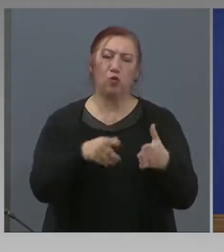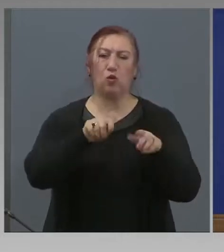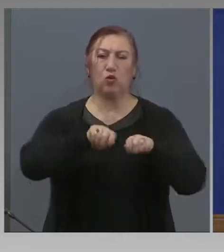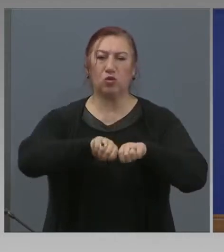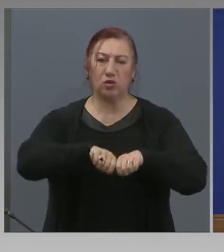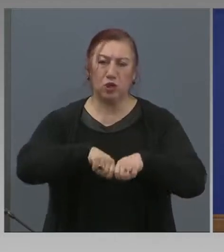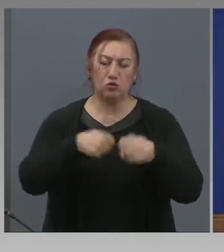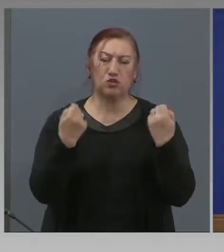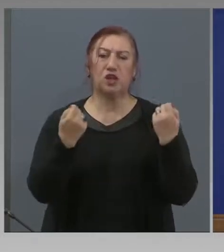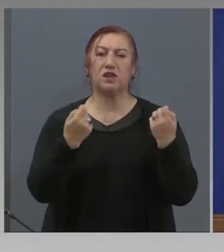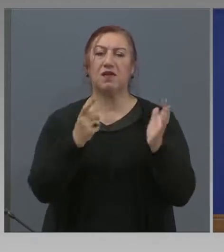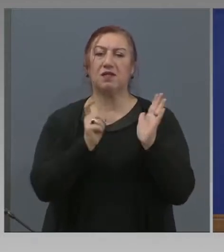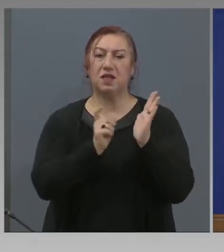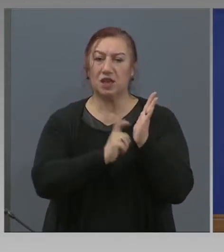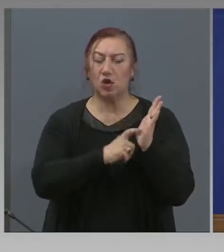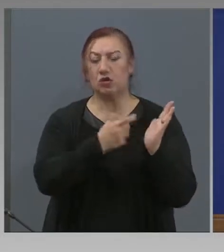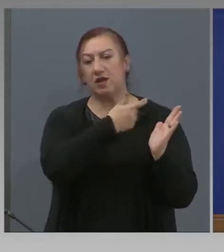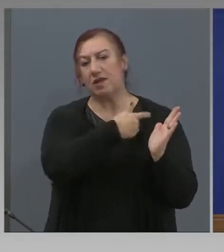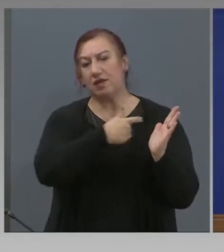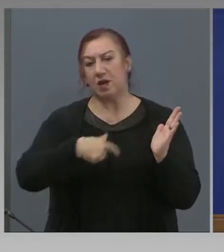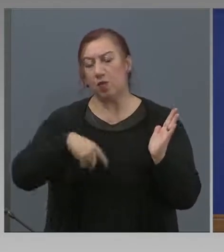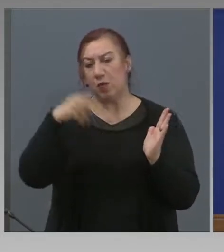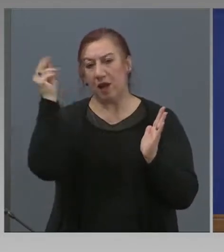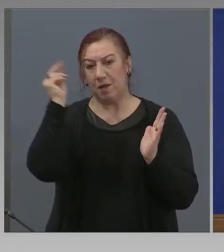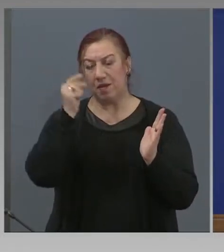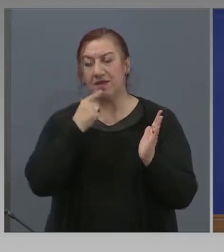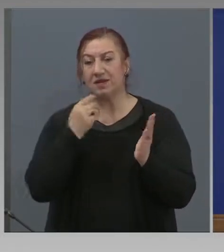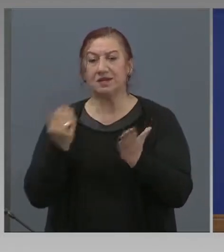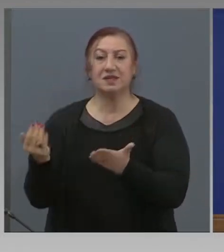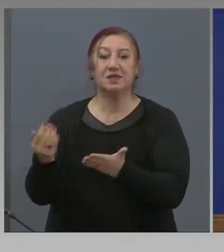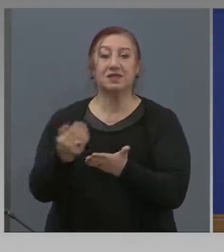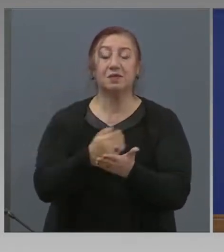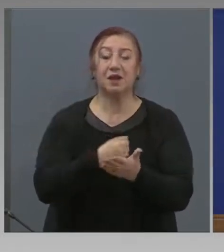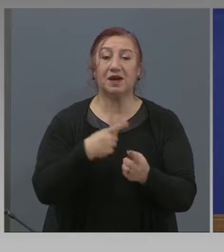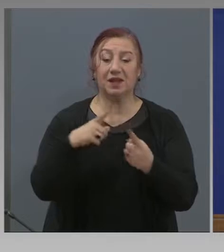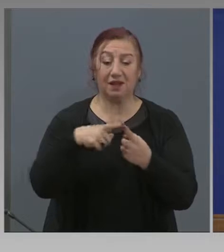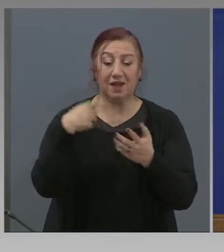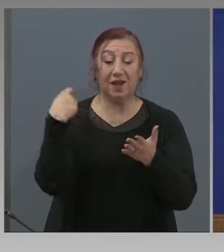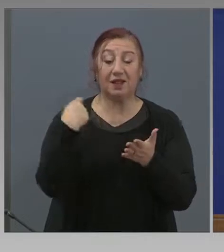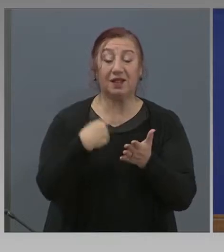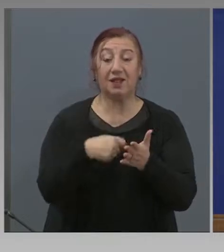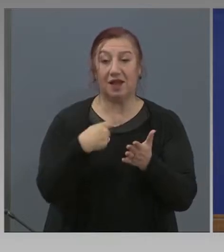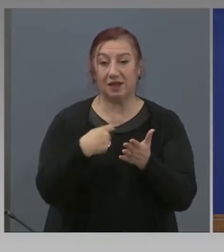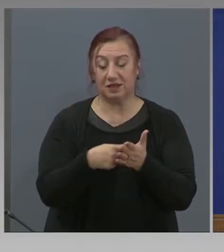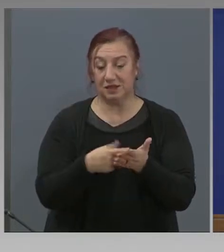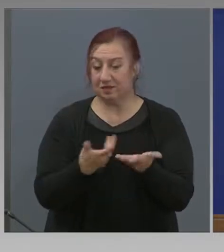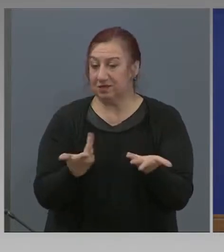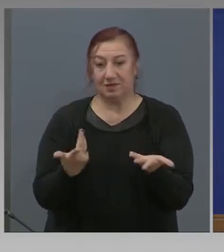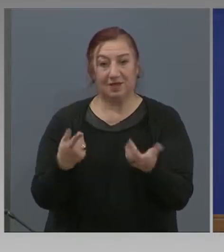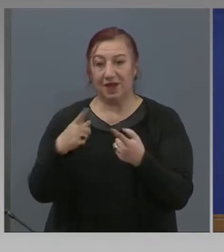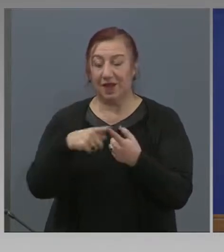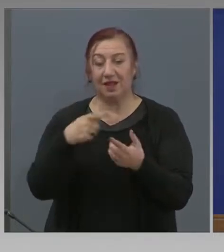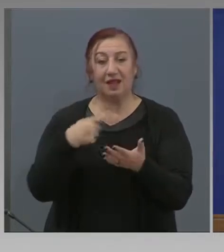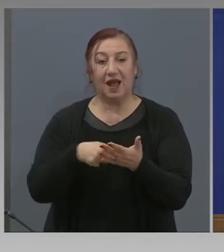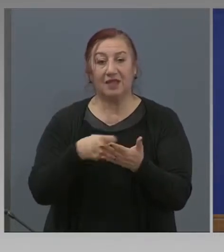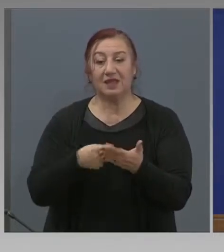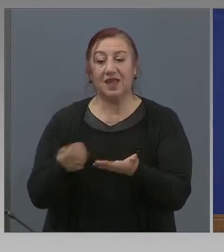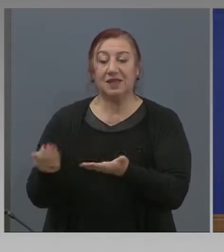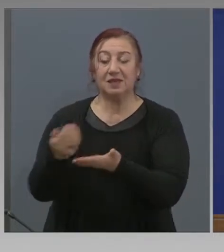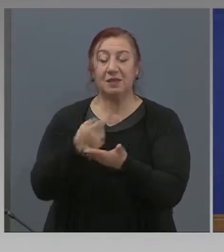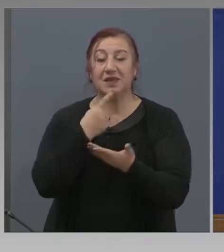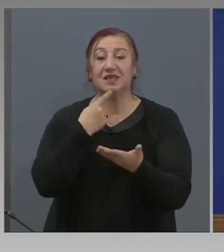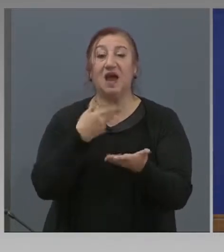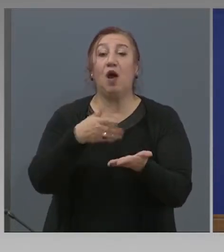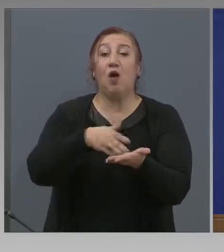на законите на Република България за събиране на такса. Таксите в България се събират за предоставена услуга. Те не